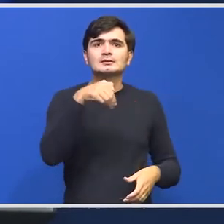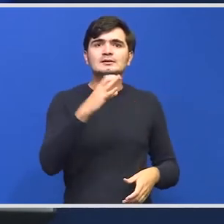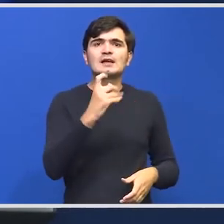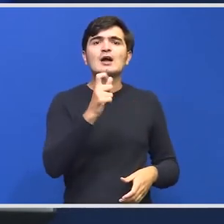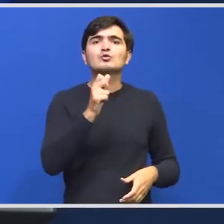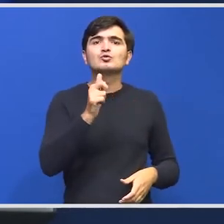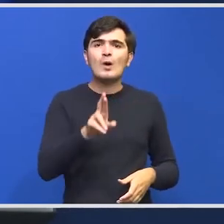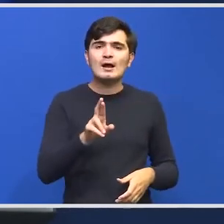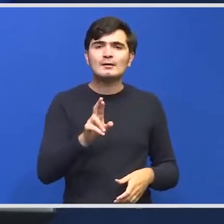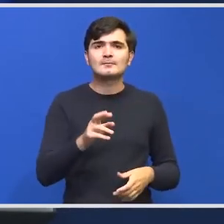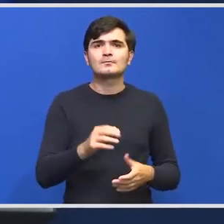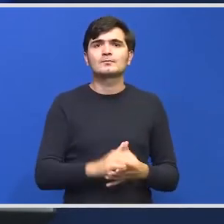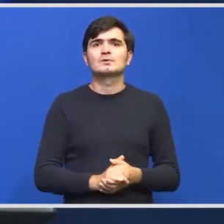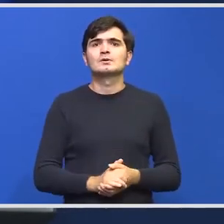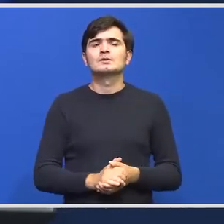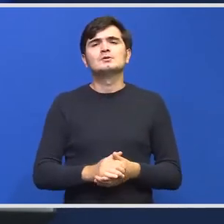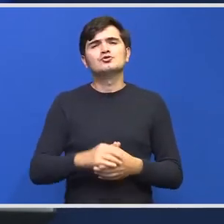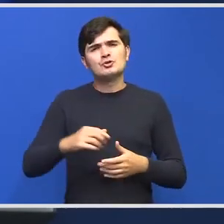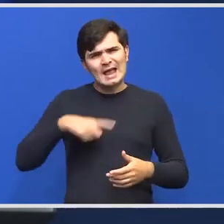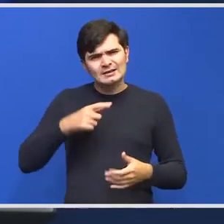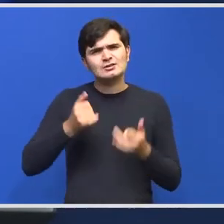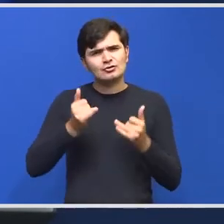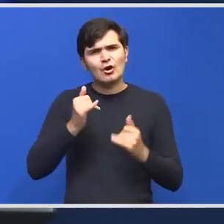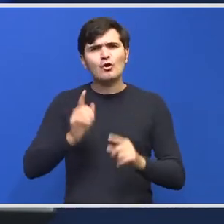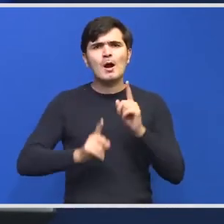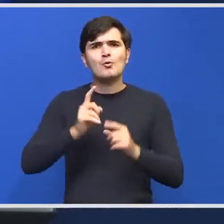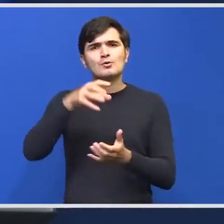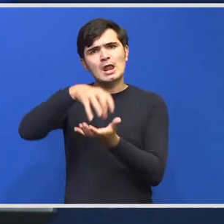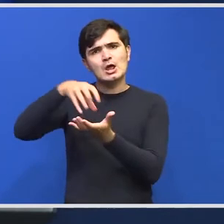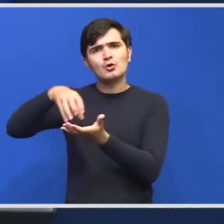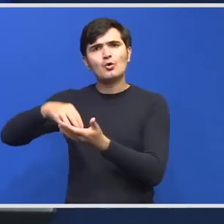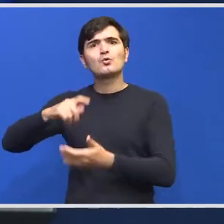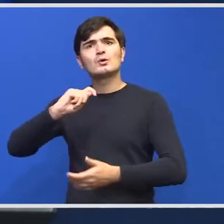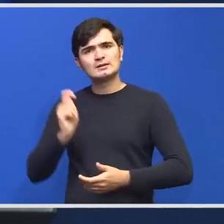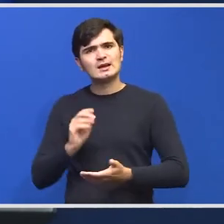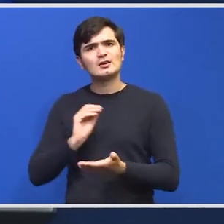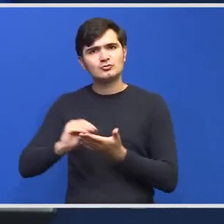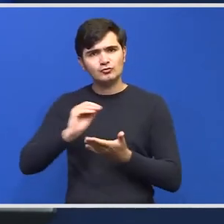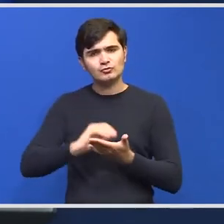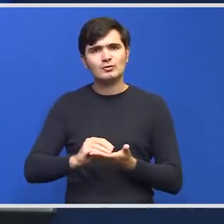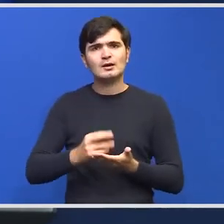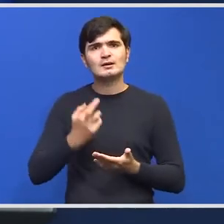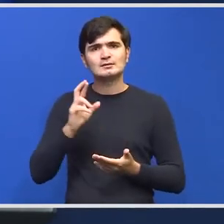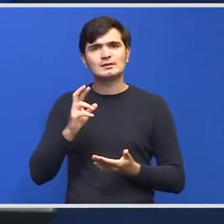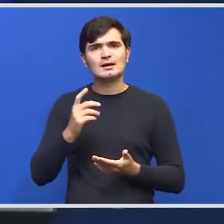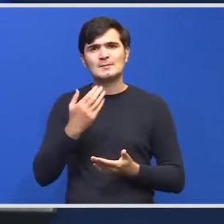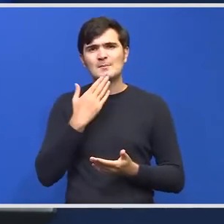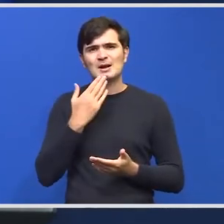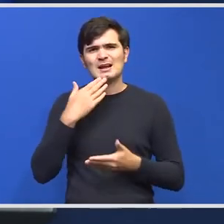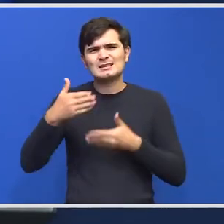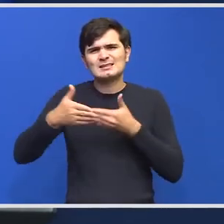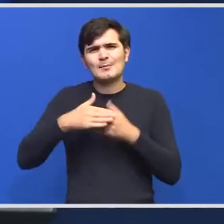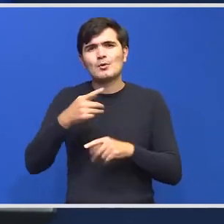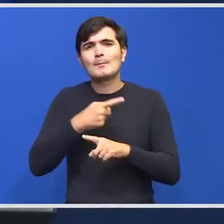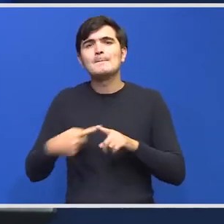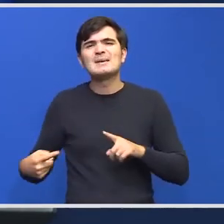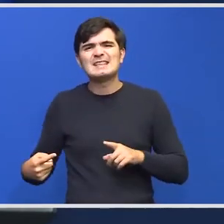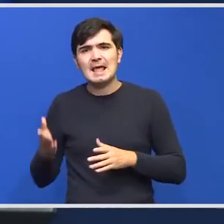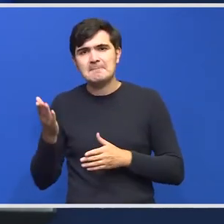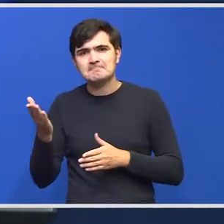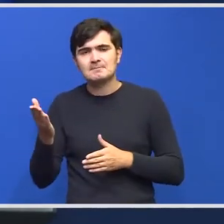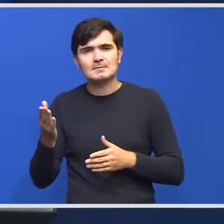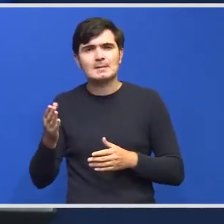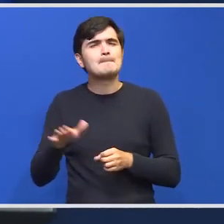la ora actuală în țară și care funcționează din păcate sunt cam semipline și